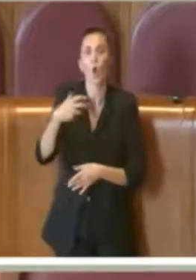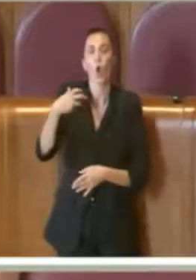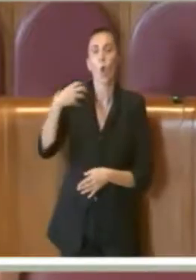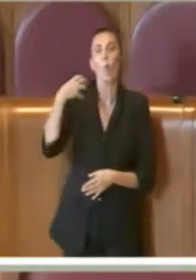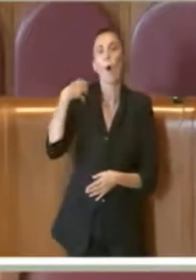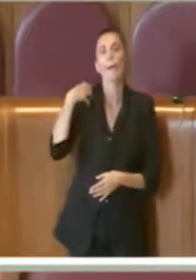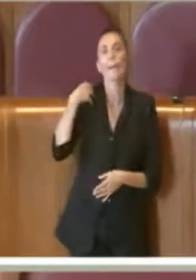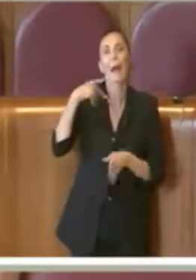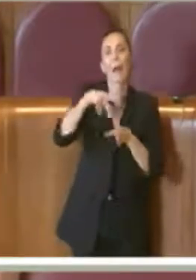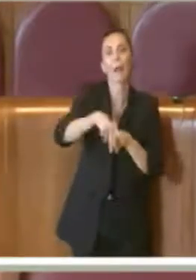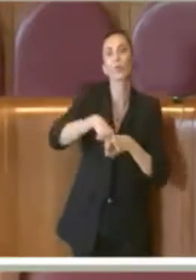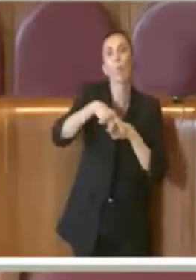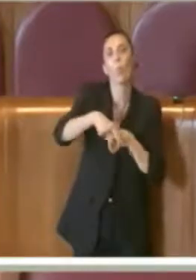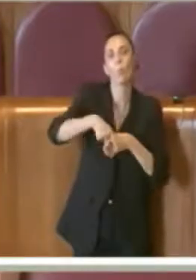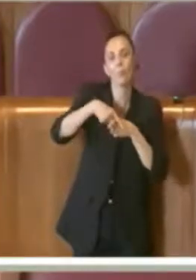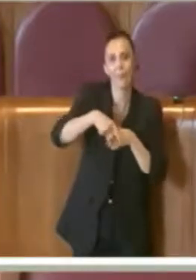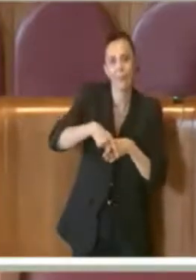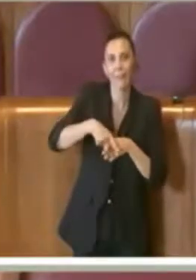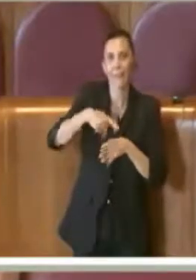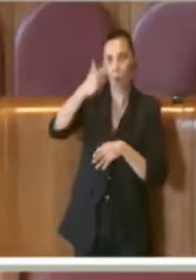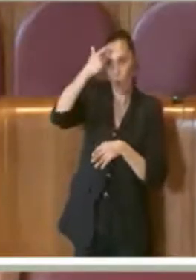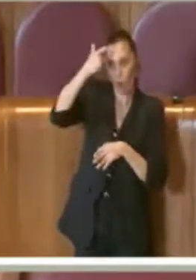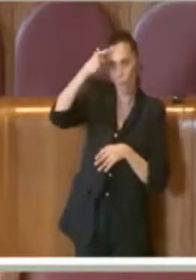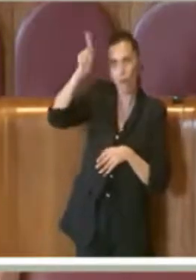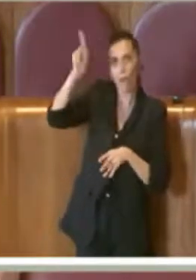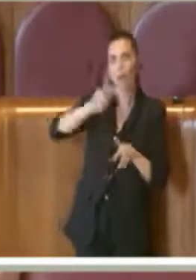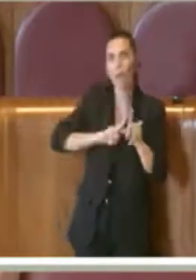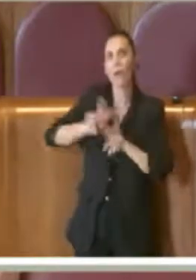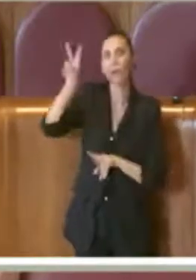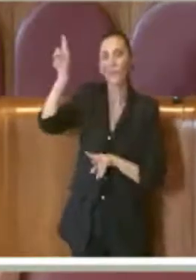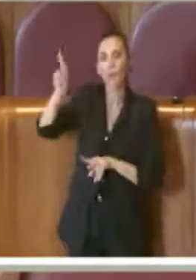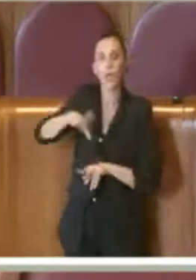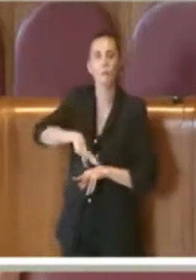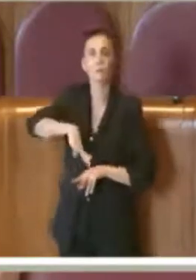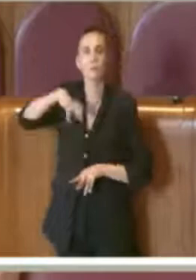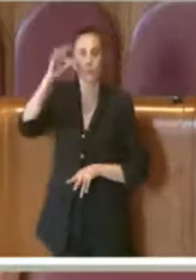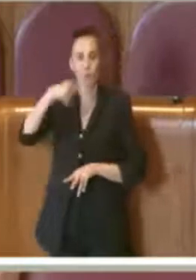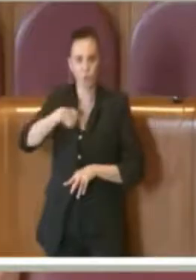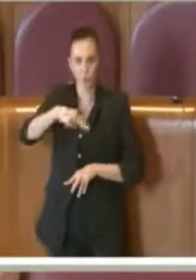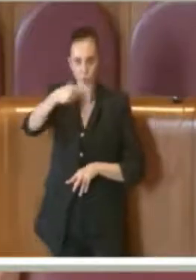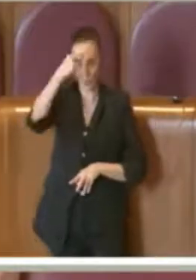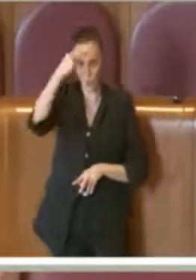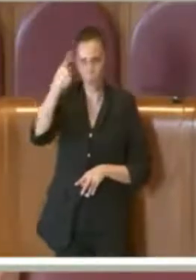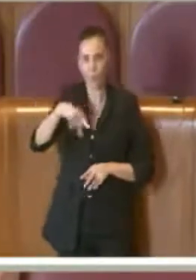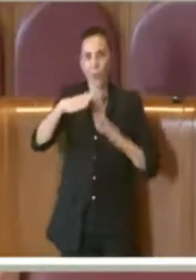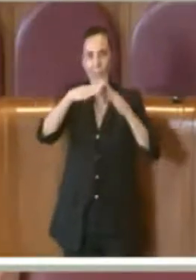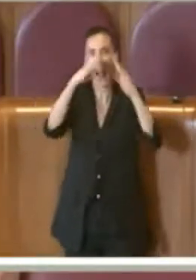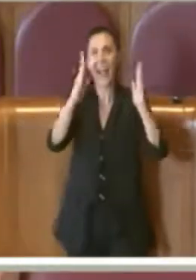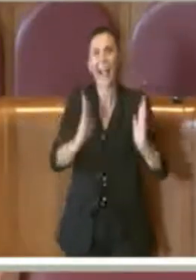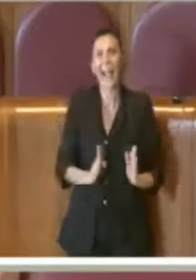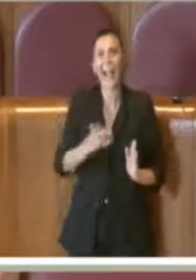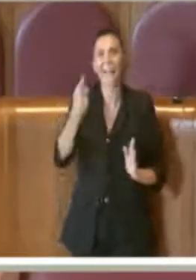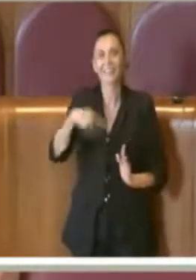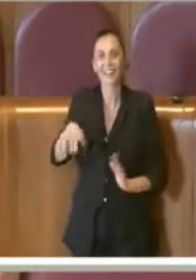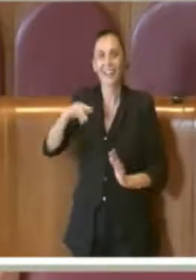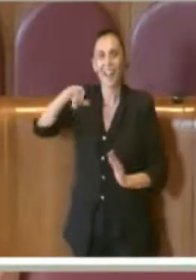Quirinale per scelta del Governo nazionale proprio al nostro ingresso e ricordo la Casa del Jez. Quindi